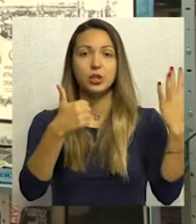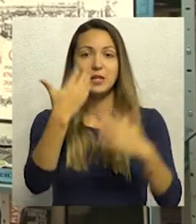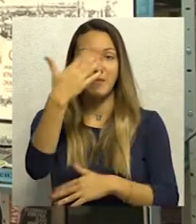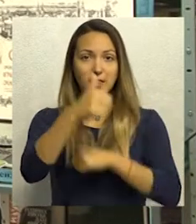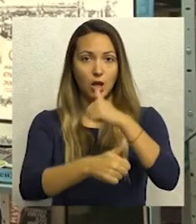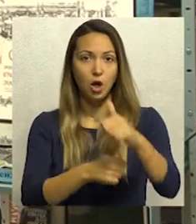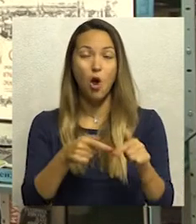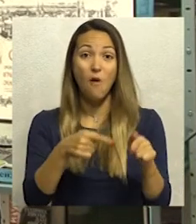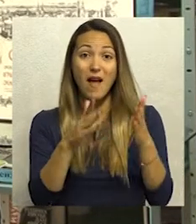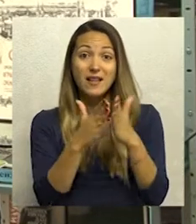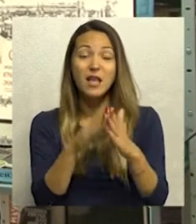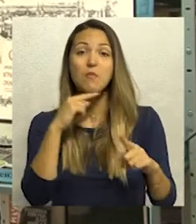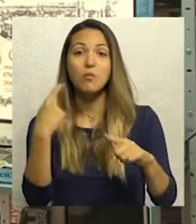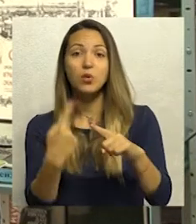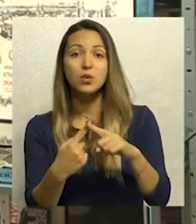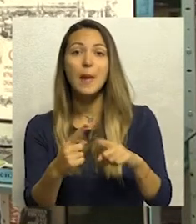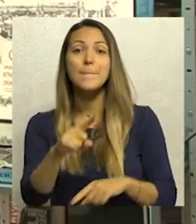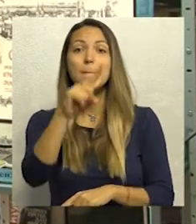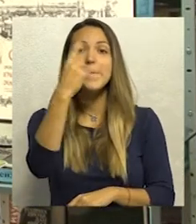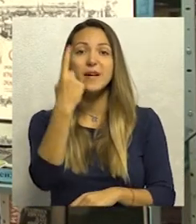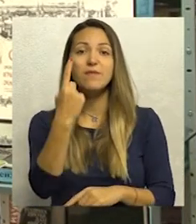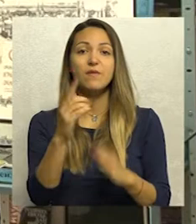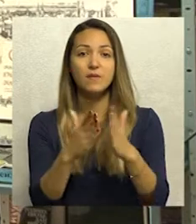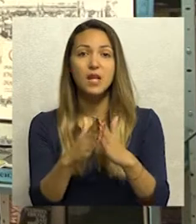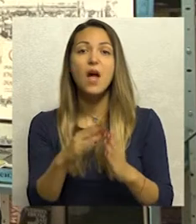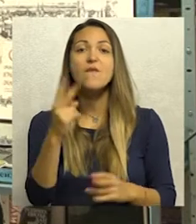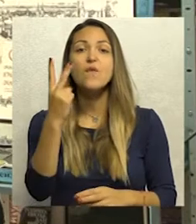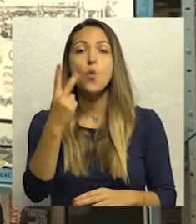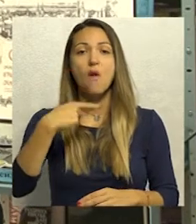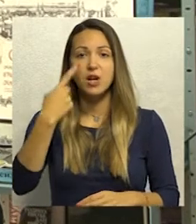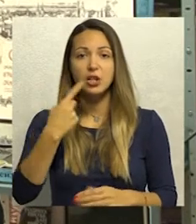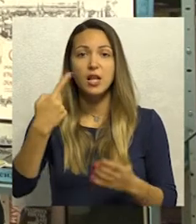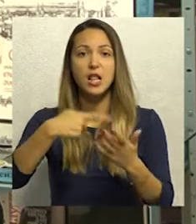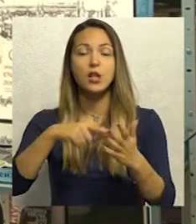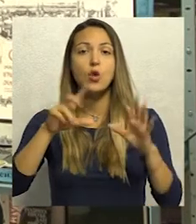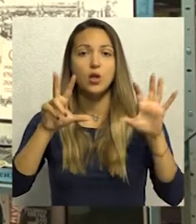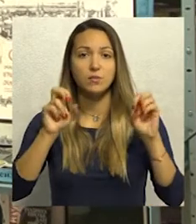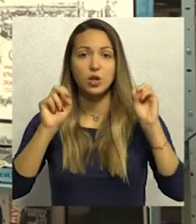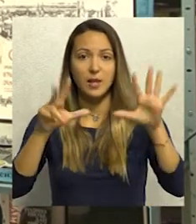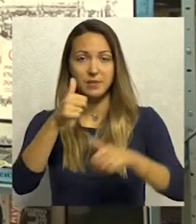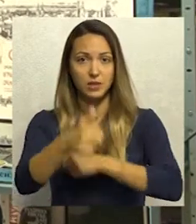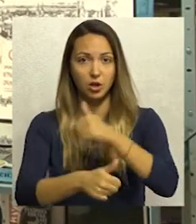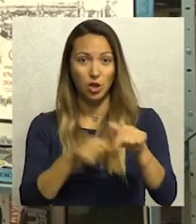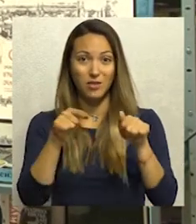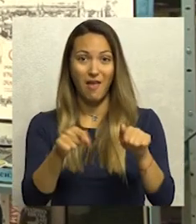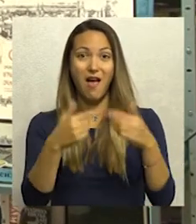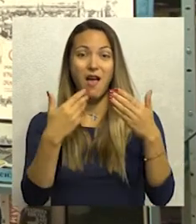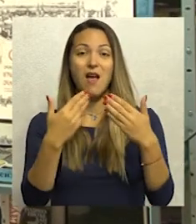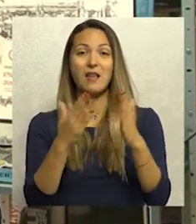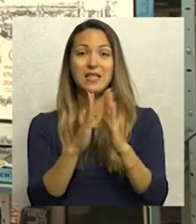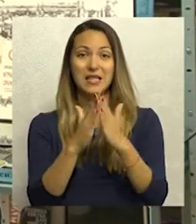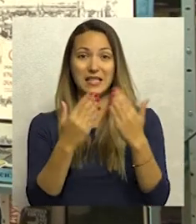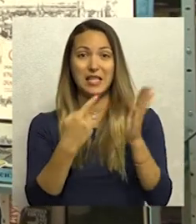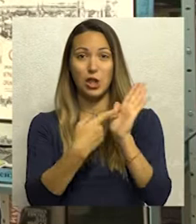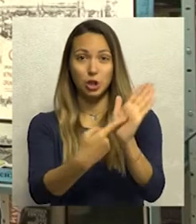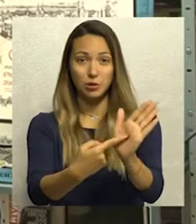iznačajno je prvo izdanje Vukovog rečnika iz 1818. godine. Što se tiče te izložbe, vrlo je značajna, pre svega